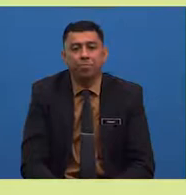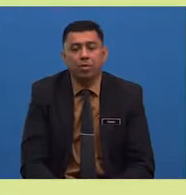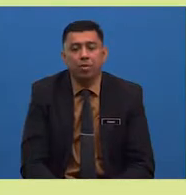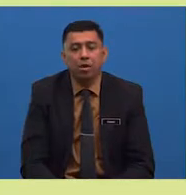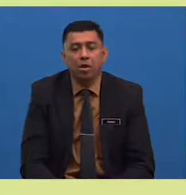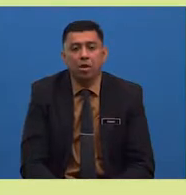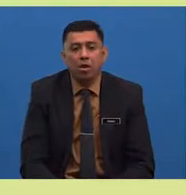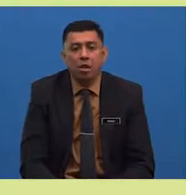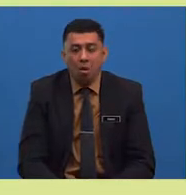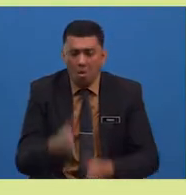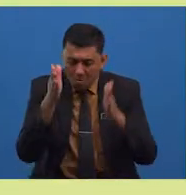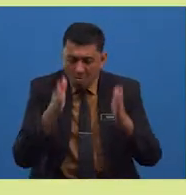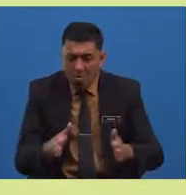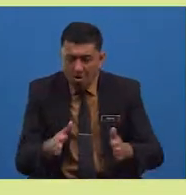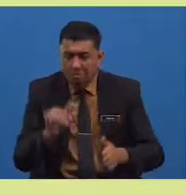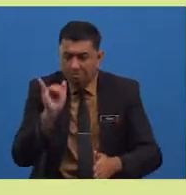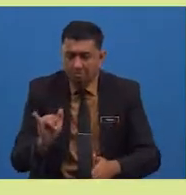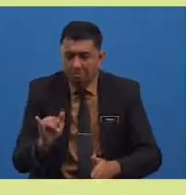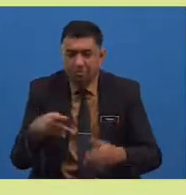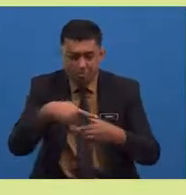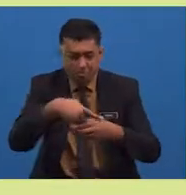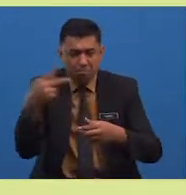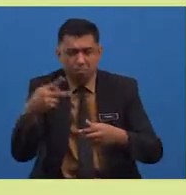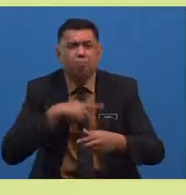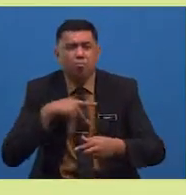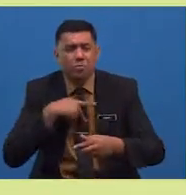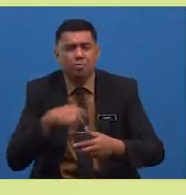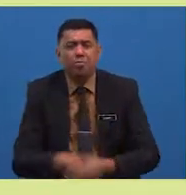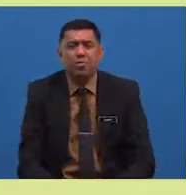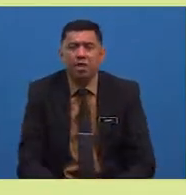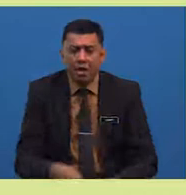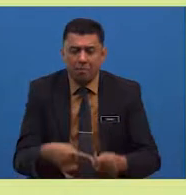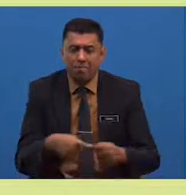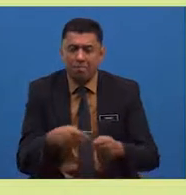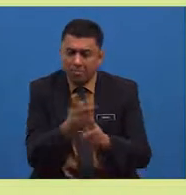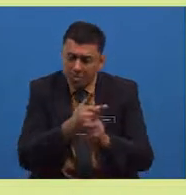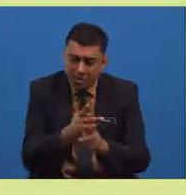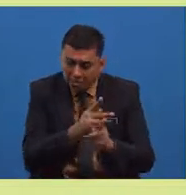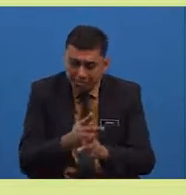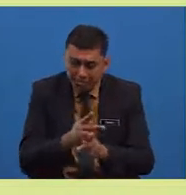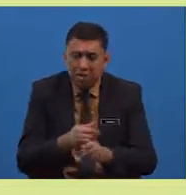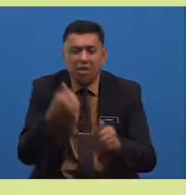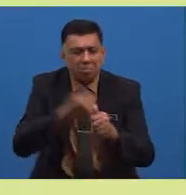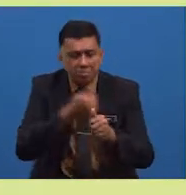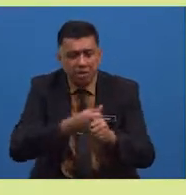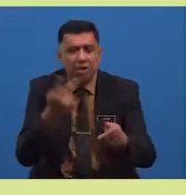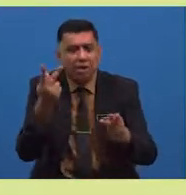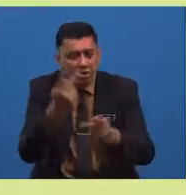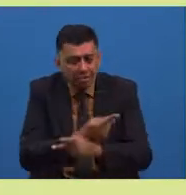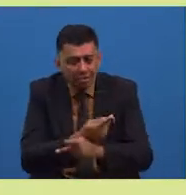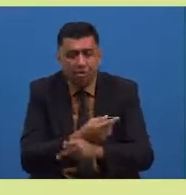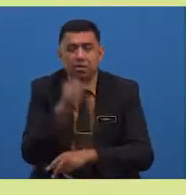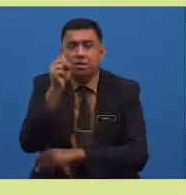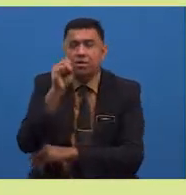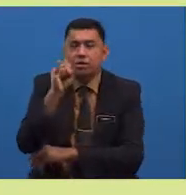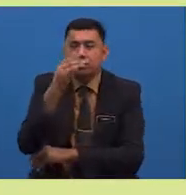merupakan orang kayangan yang sangat berhati-hati setiap kali si bongsu ingin